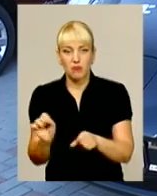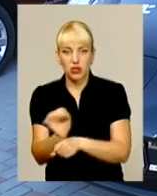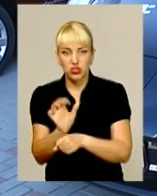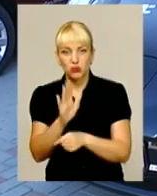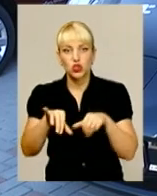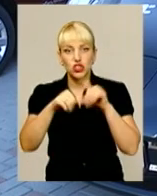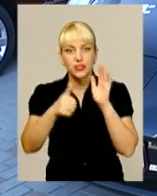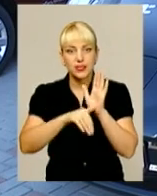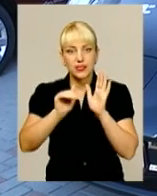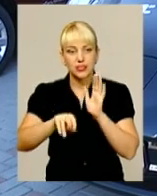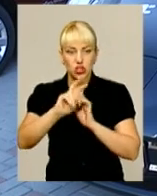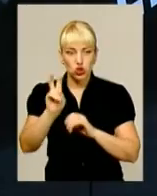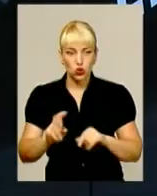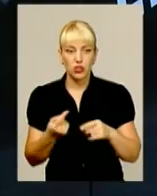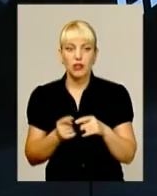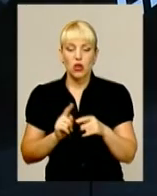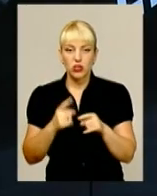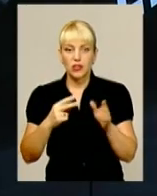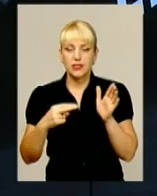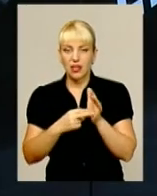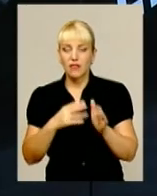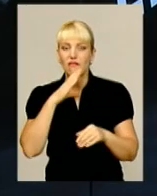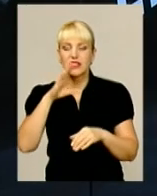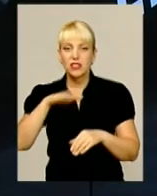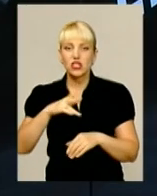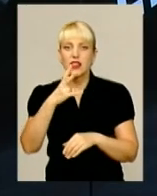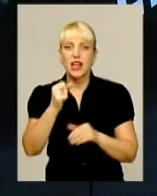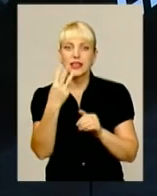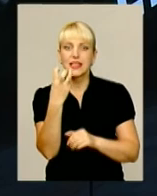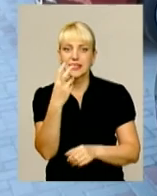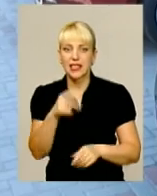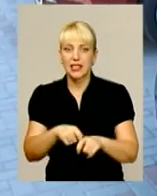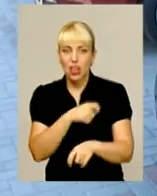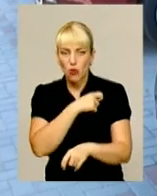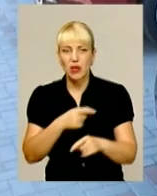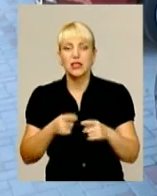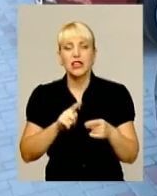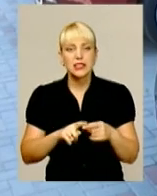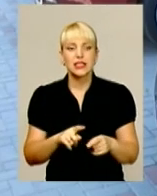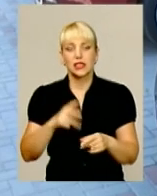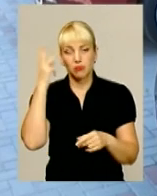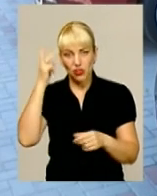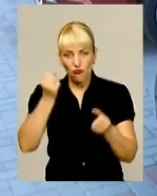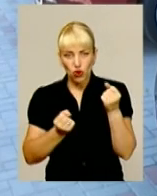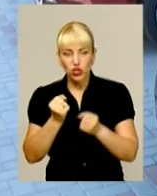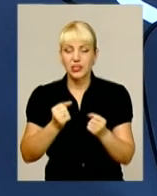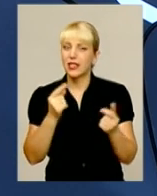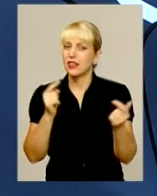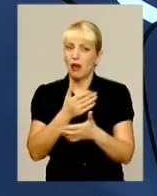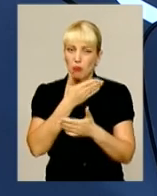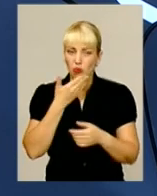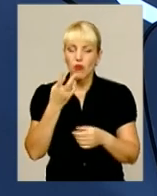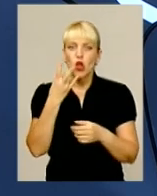доларів. Однієї підзарядки вистачає на 300 кілометрів. Хмельницькі водії не проти пересісти на новітній транспорт, але зупиняє їх